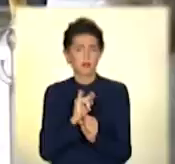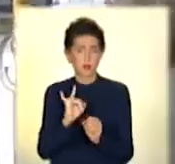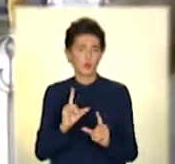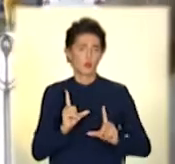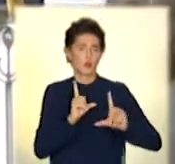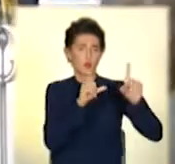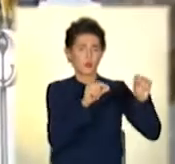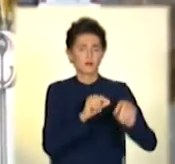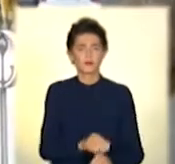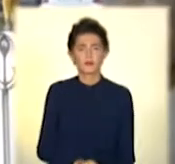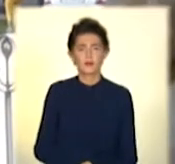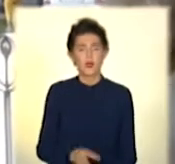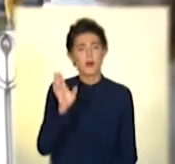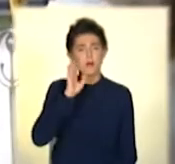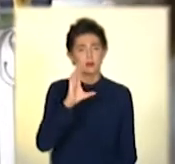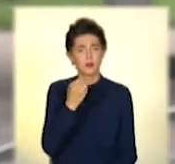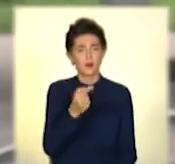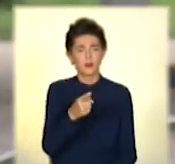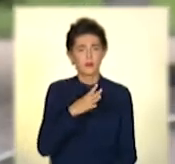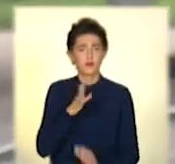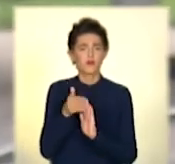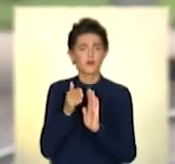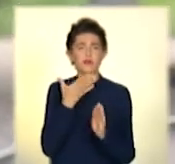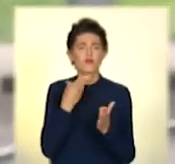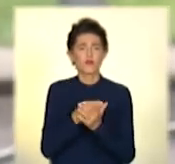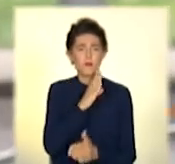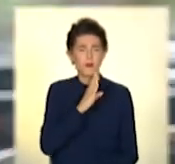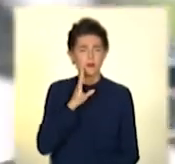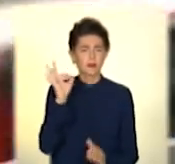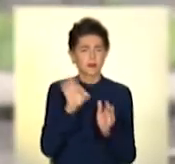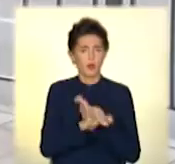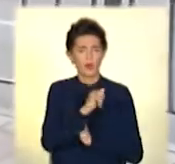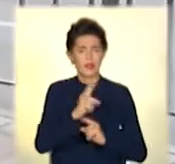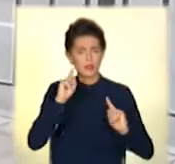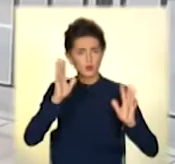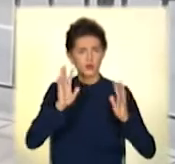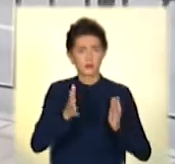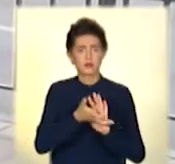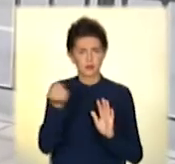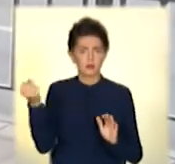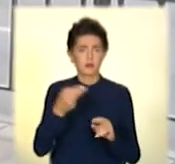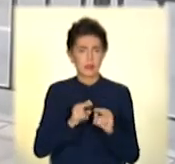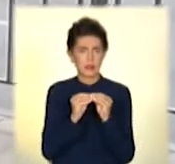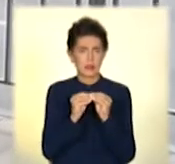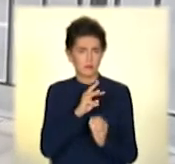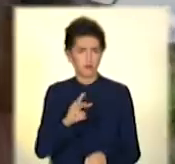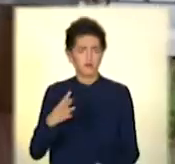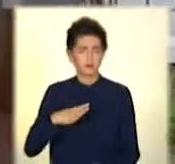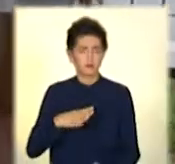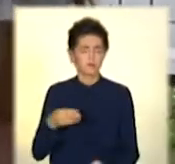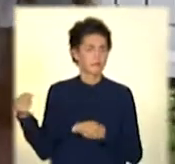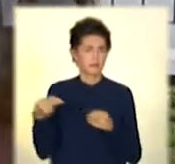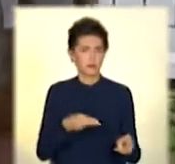Пан Олександр допомогу викликав матері. Жінку забрали з інсультом. Минут 10, швидко приїхала.